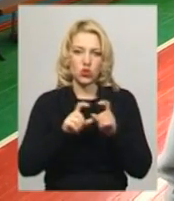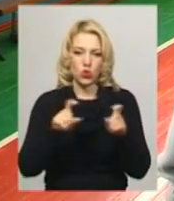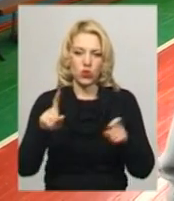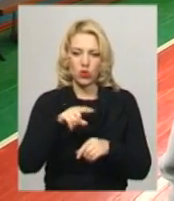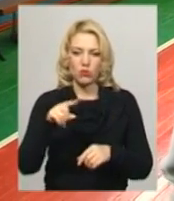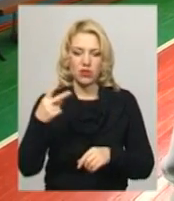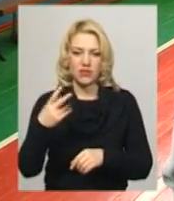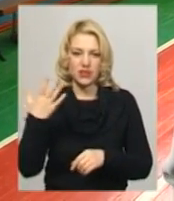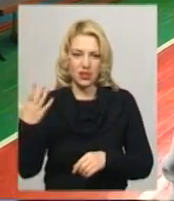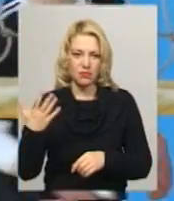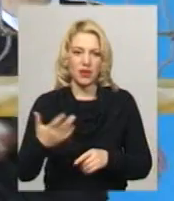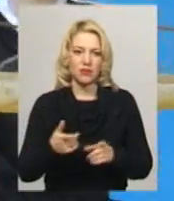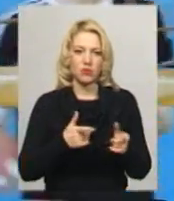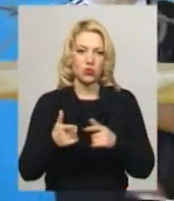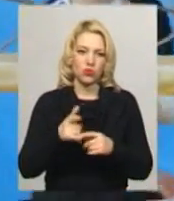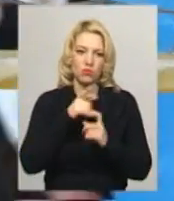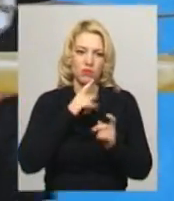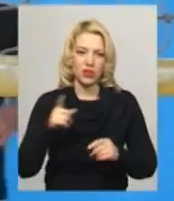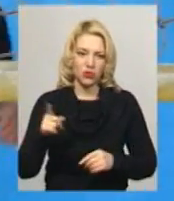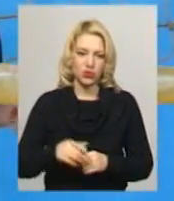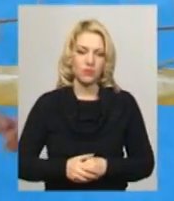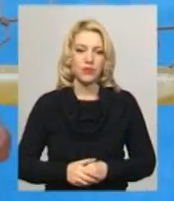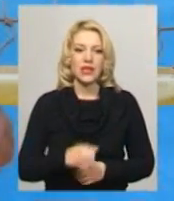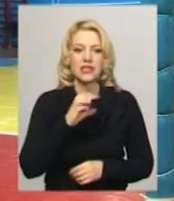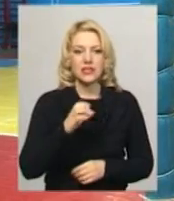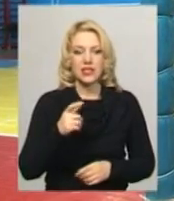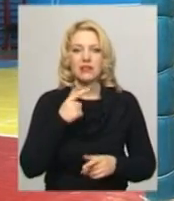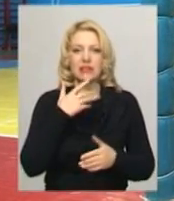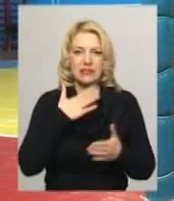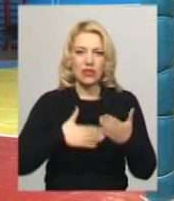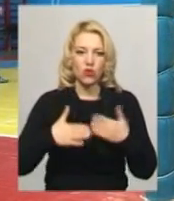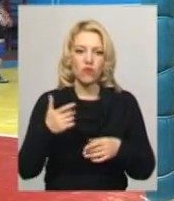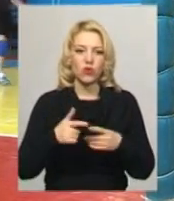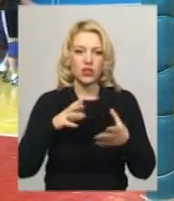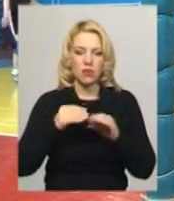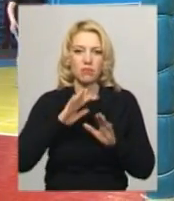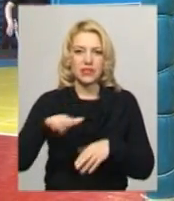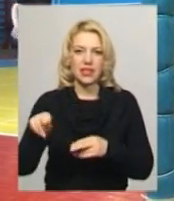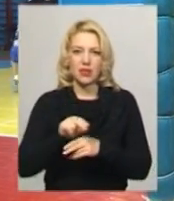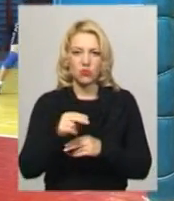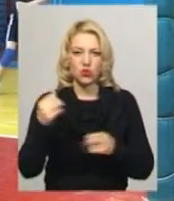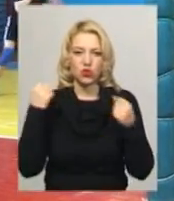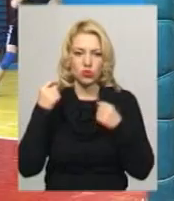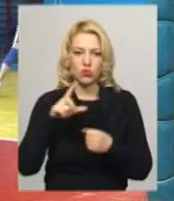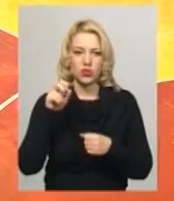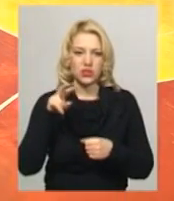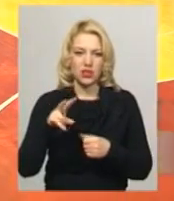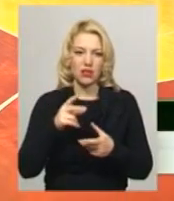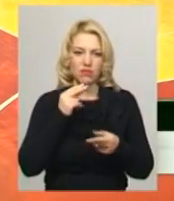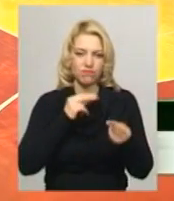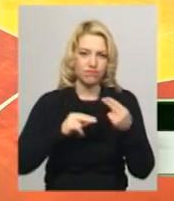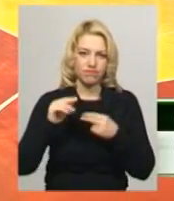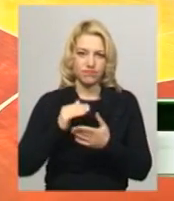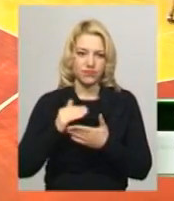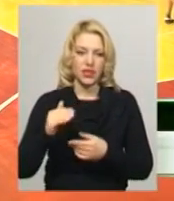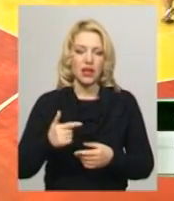25 в підготовчому періоді. Сергій Блісюк результатом гри задоволений. Каже, що після ремонту їхнього прозалу в автоматіями ще краще. Звичайно,